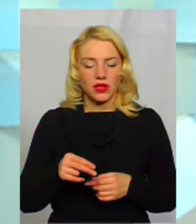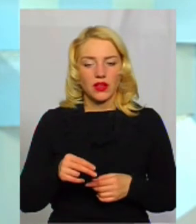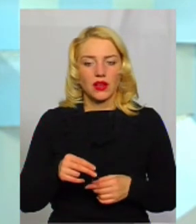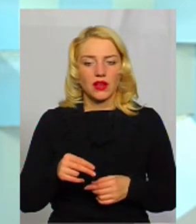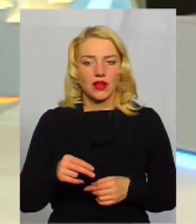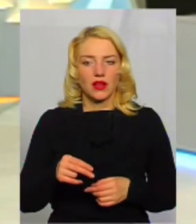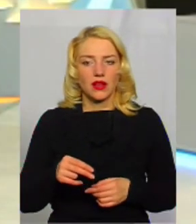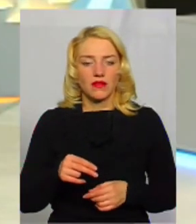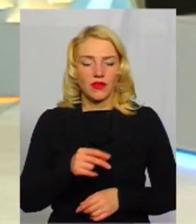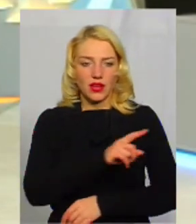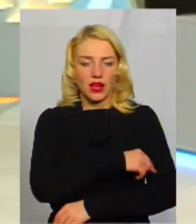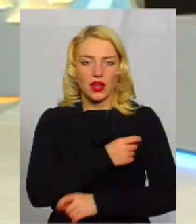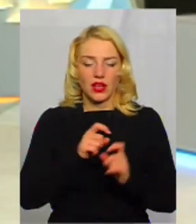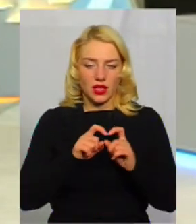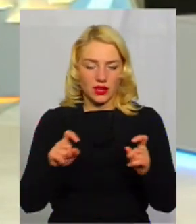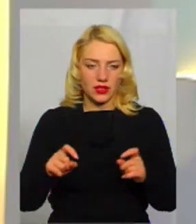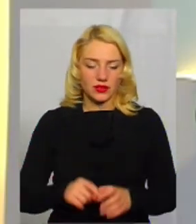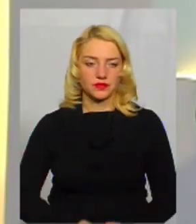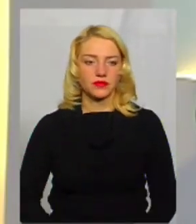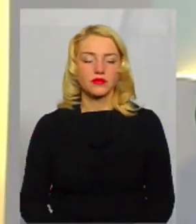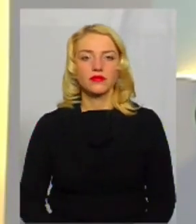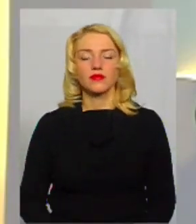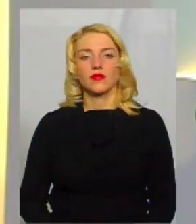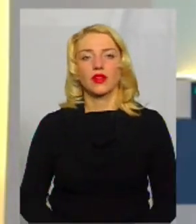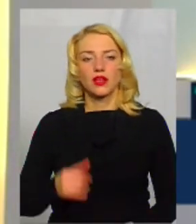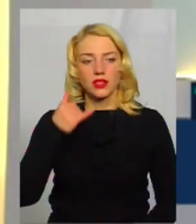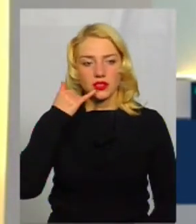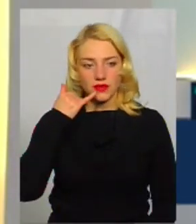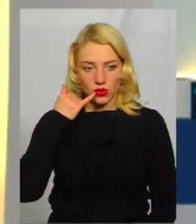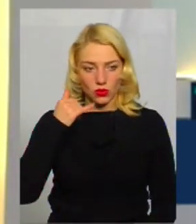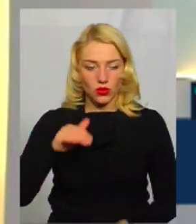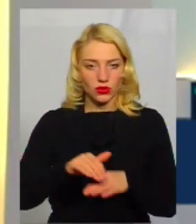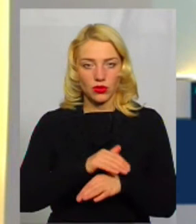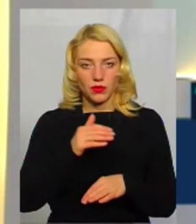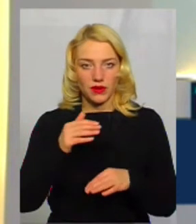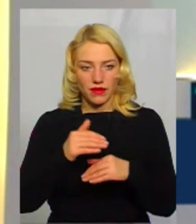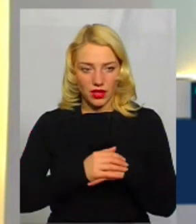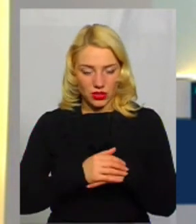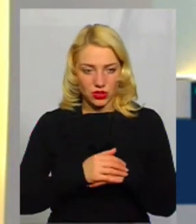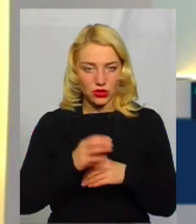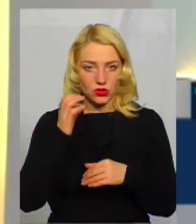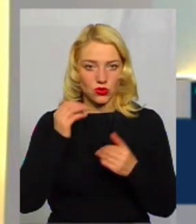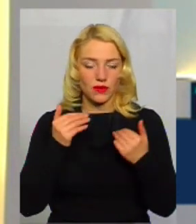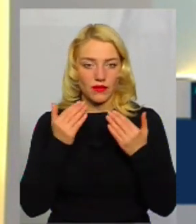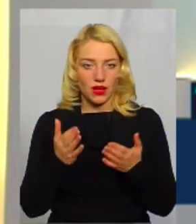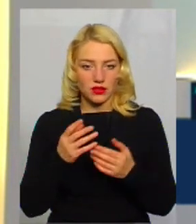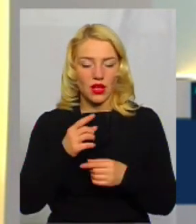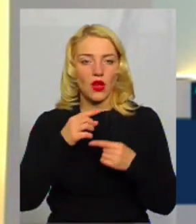лікування. У нас є ще один телефонний дзвінок. Доброго вечора. В прямому ефірі ми вас слухаємо. Говоріть.